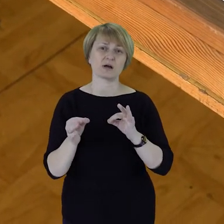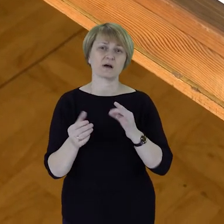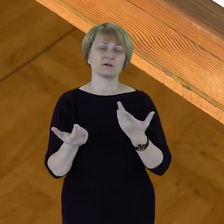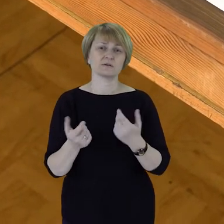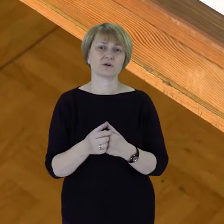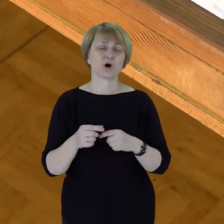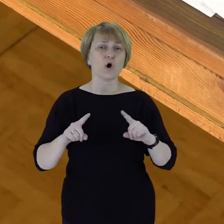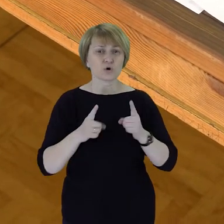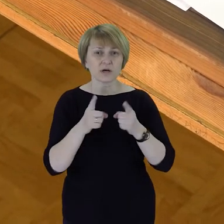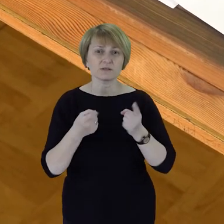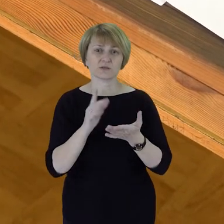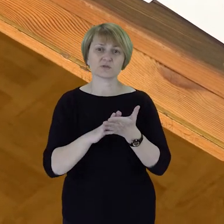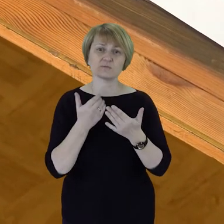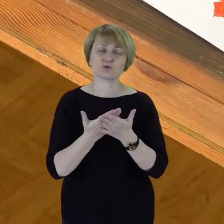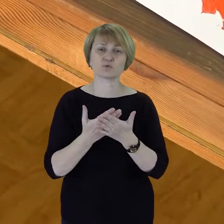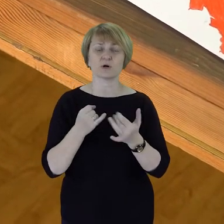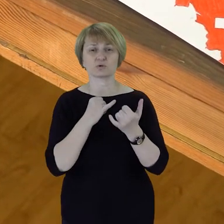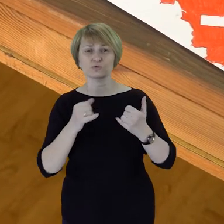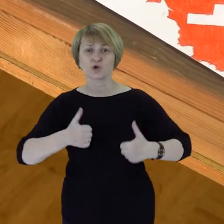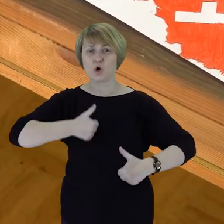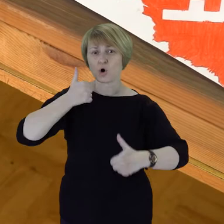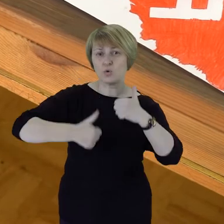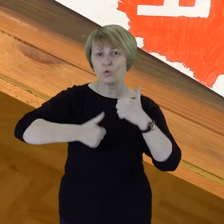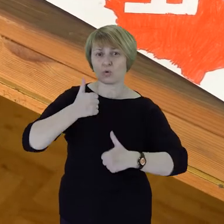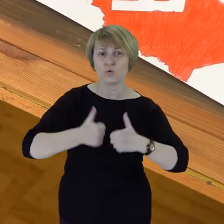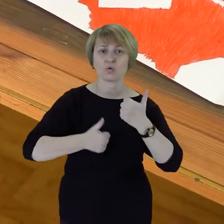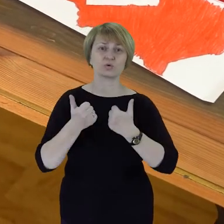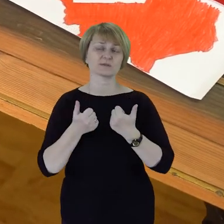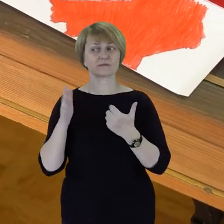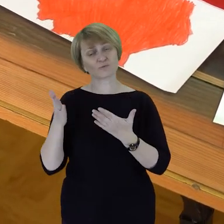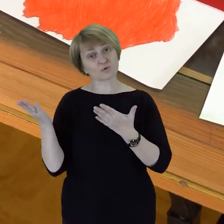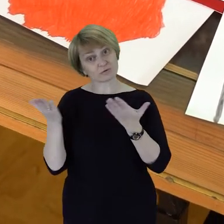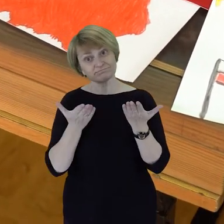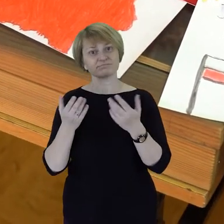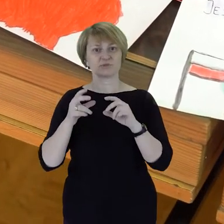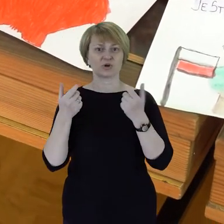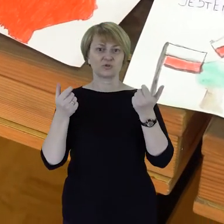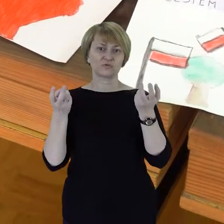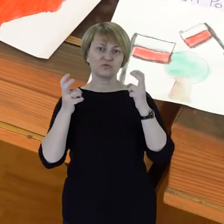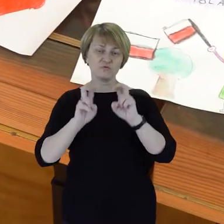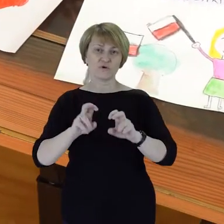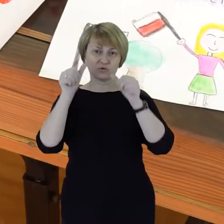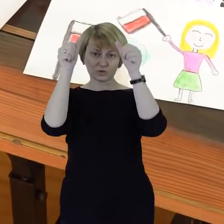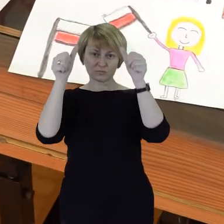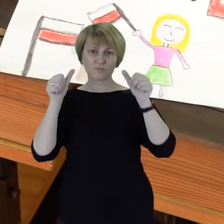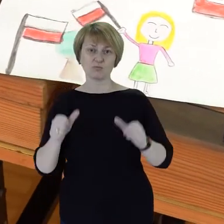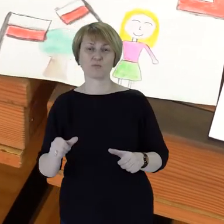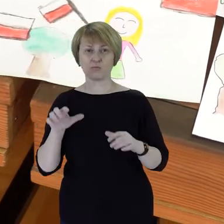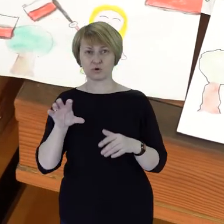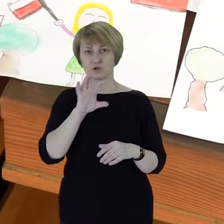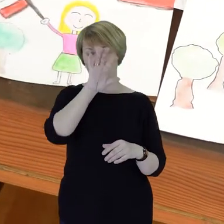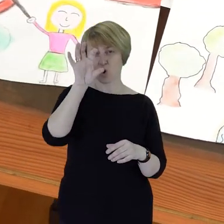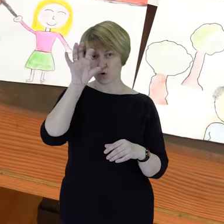pomocą tego, że organizujemy właśnie różne konkursy, zachęcamy do tworzenia takich plakatów, jak tutaj można zobaczyć obok, są na